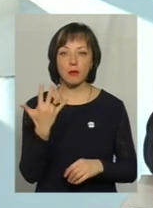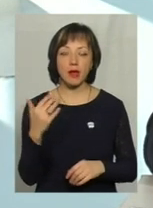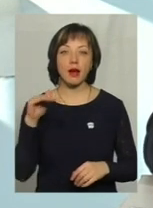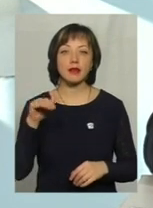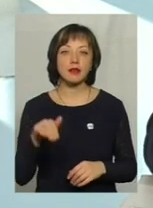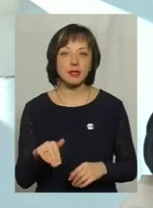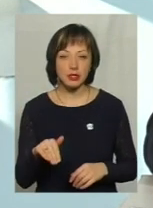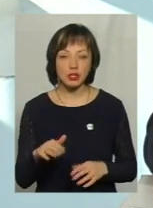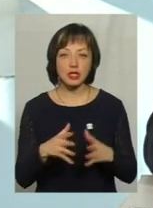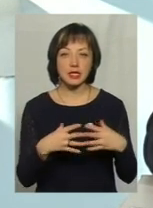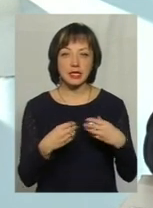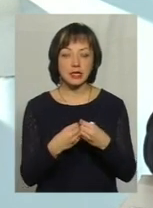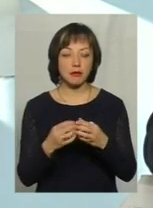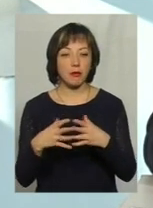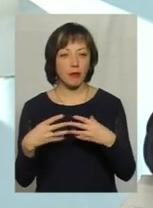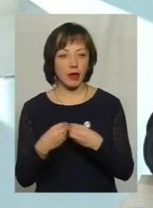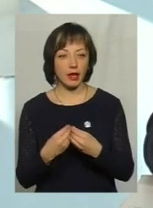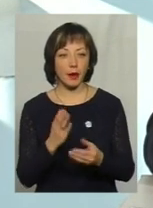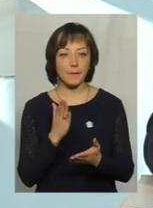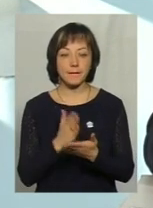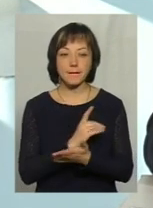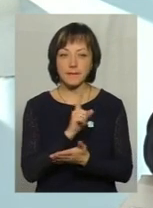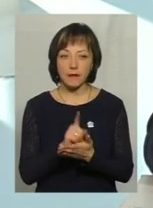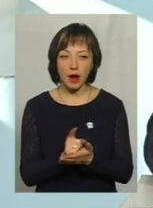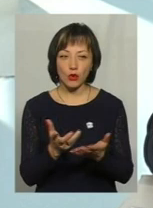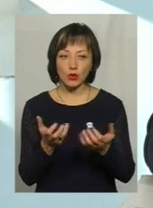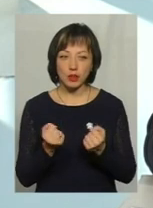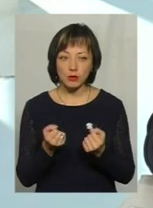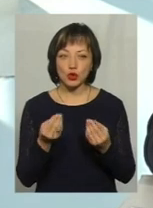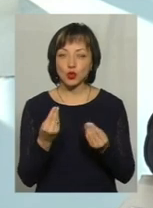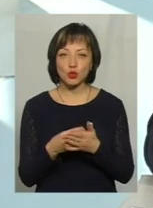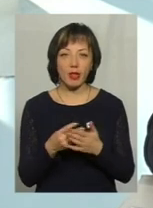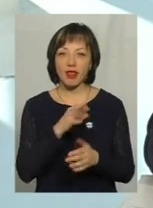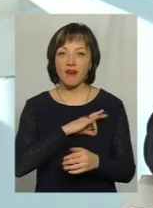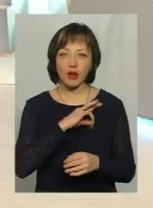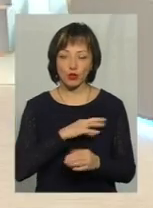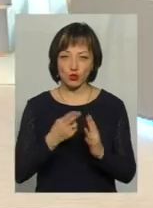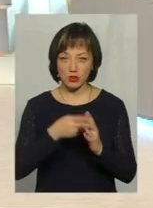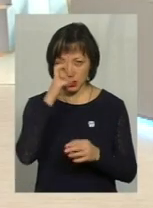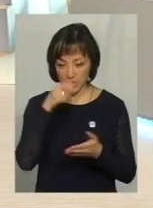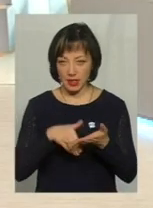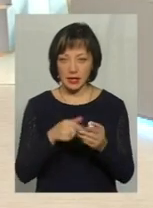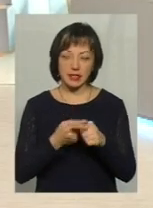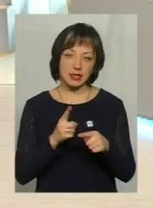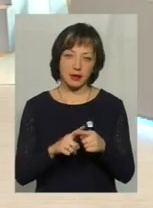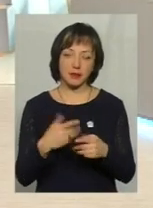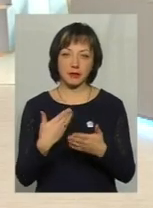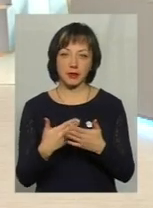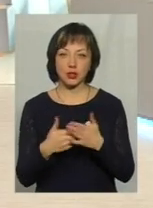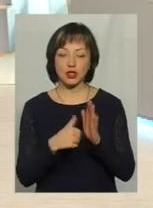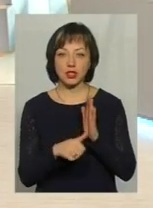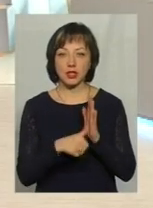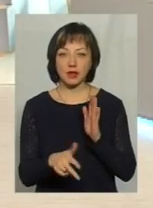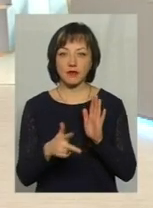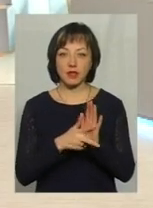сімей, які мають отримати суми невикористаних субсидій. Це на суму приблизно 68